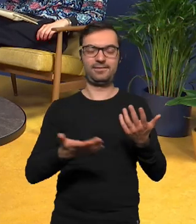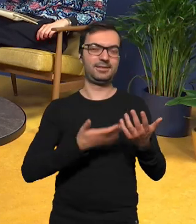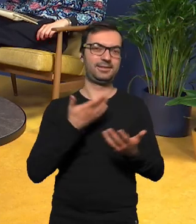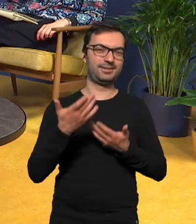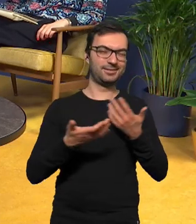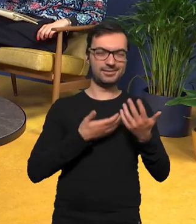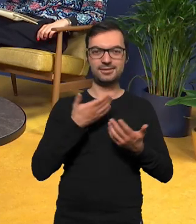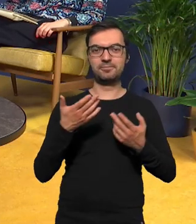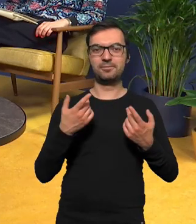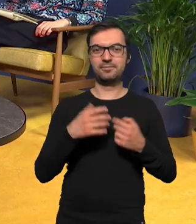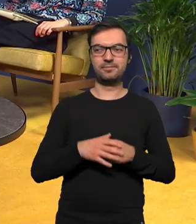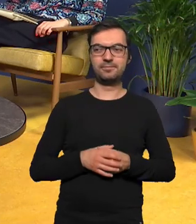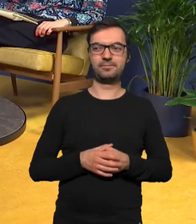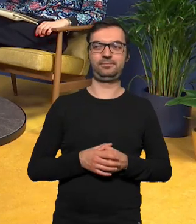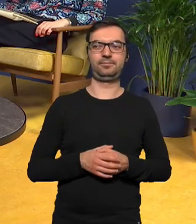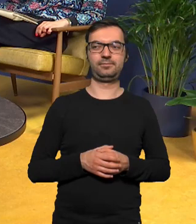takie no